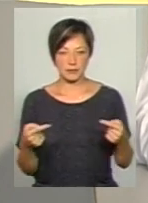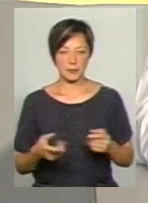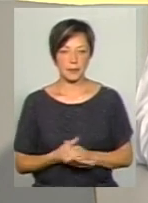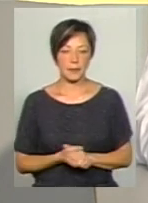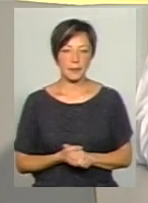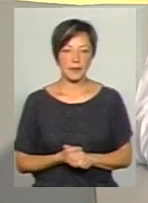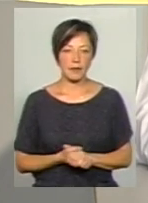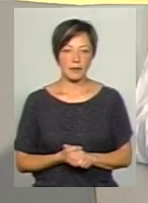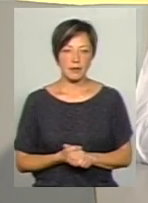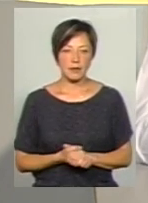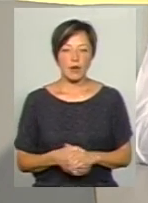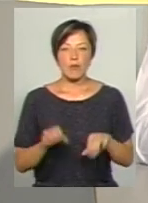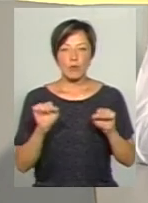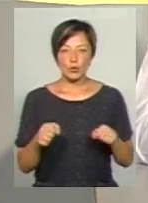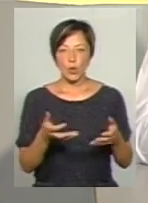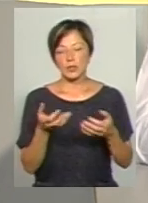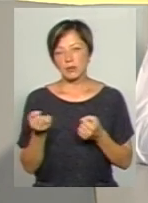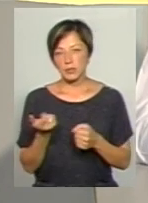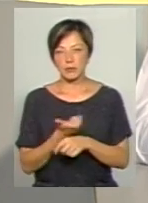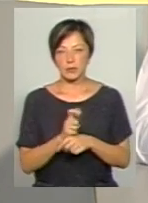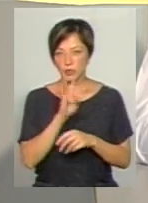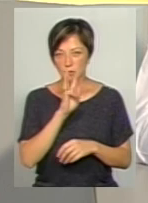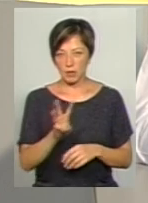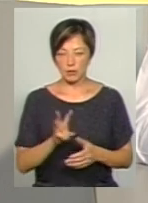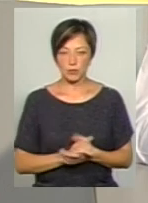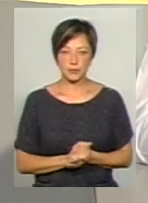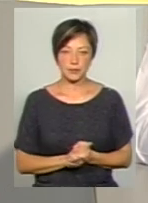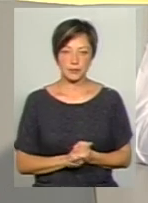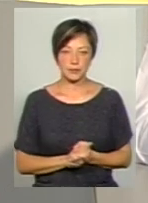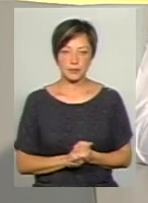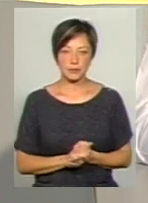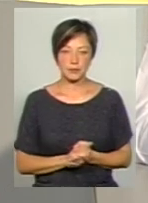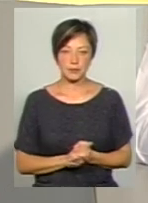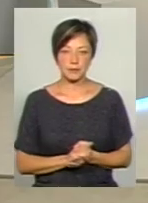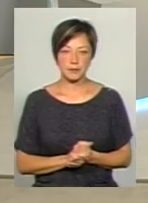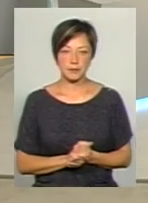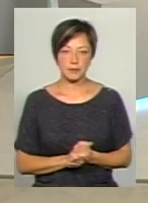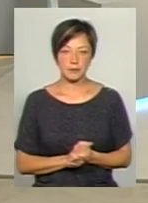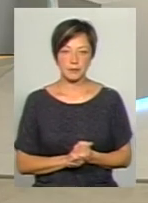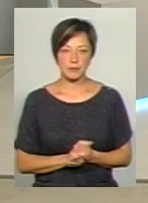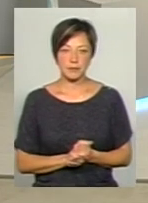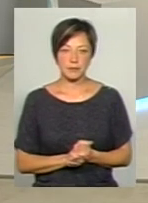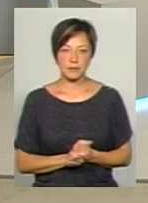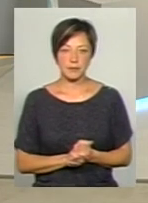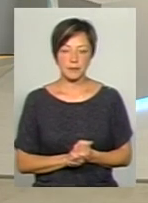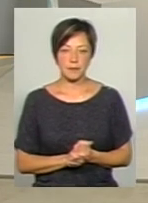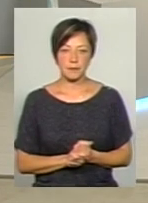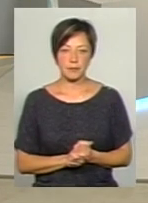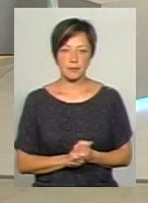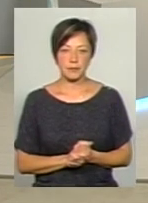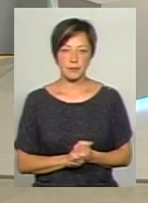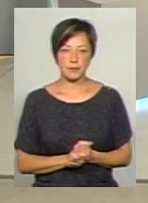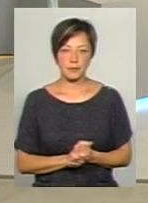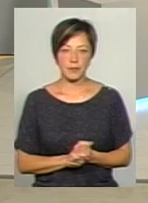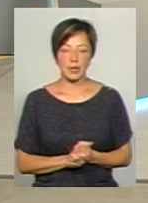де можуть отримати більшу заробітну плату. Або навіть на фріланс. Дякую, пане